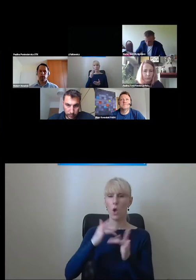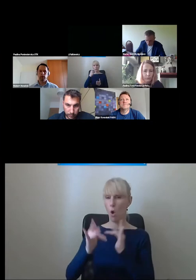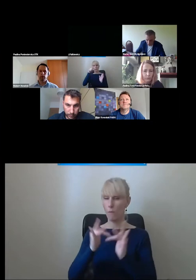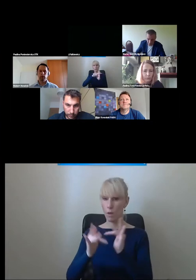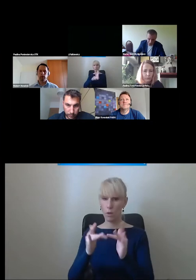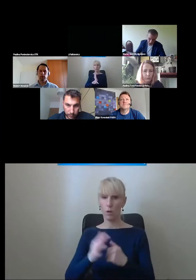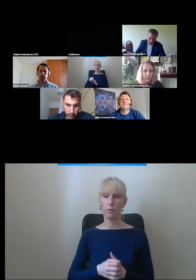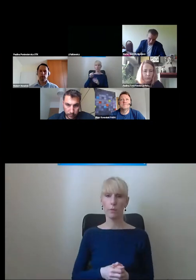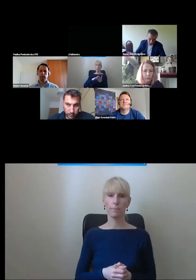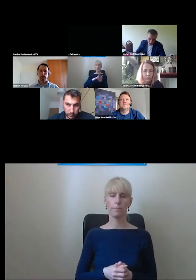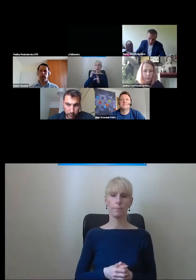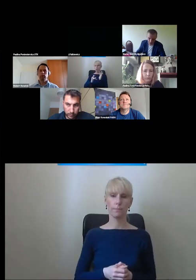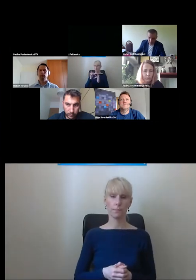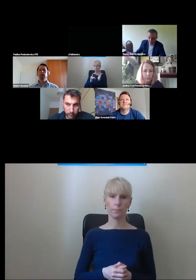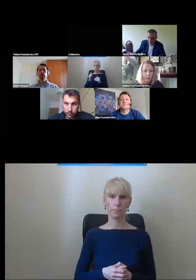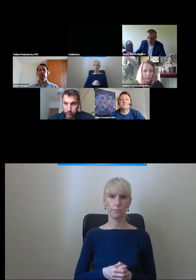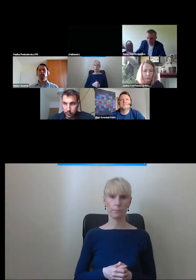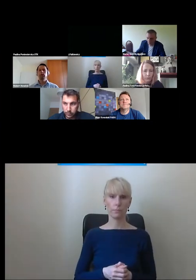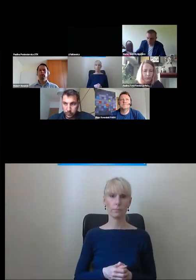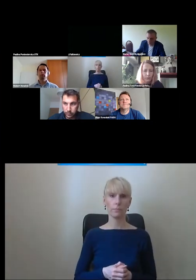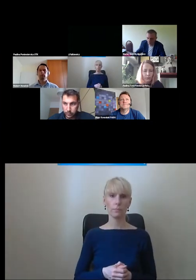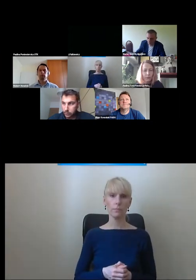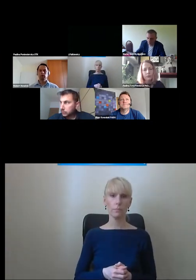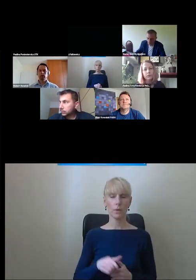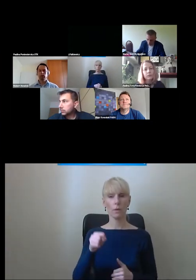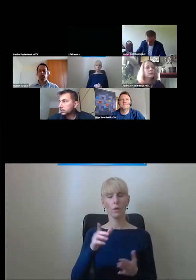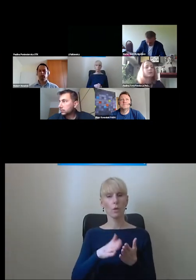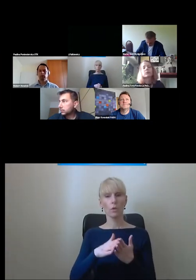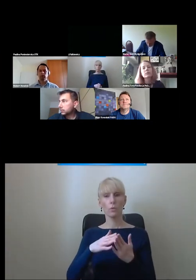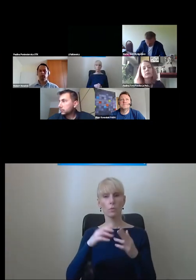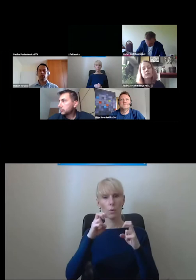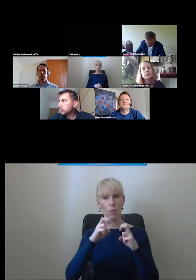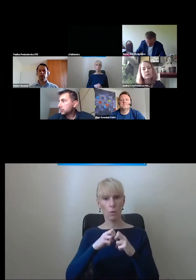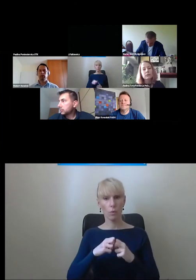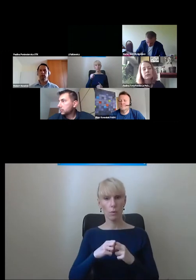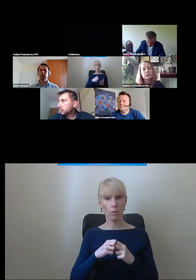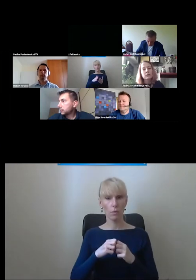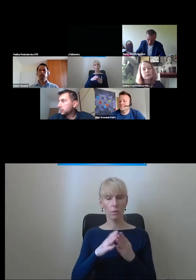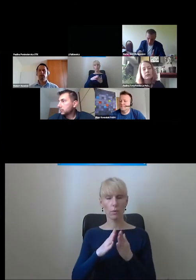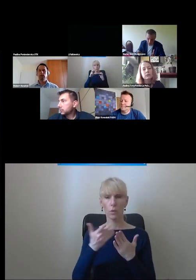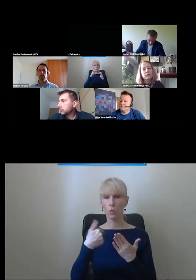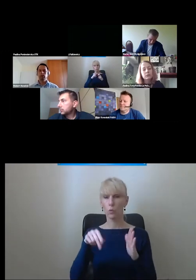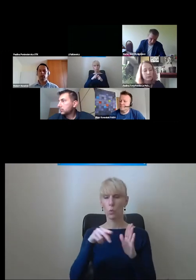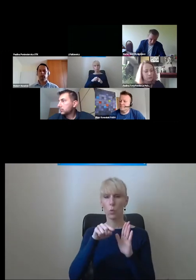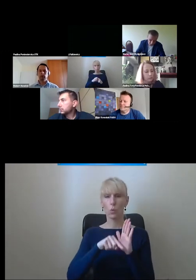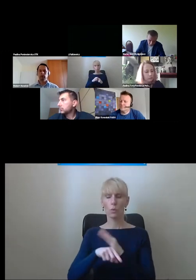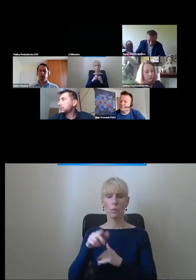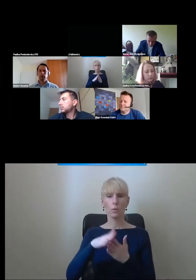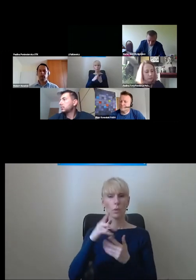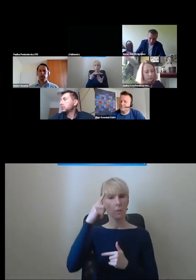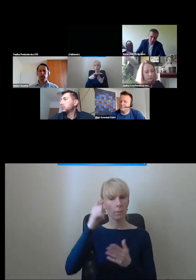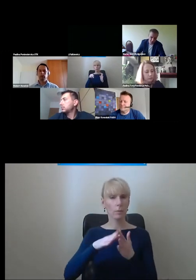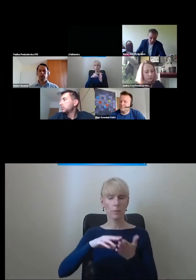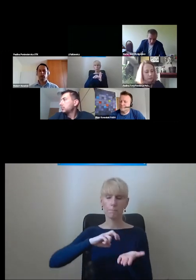troszeczkę obok, ale w związku z tym, że jest pokazana, jak to się nazywa, jak projektować infrastrukturę rowerową, a ona z definicji